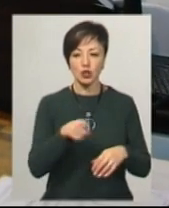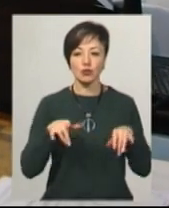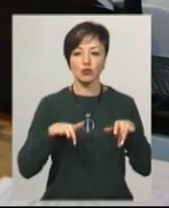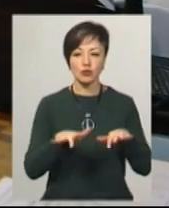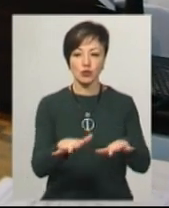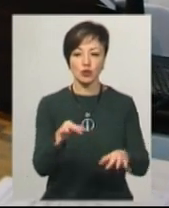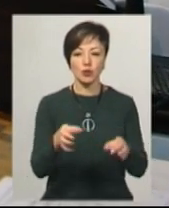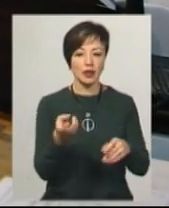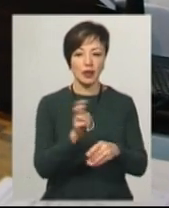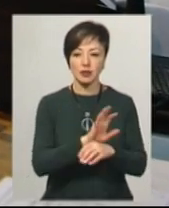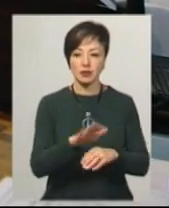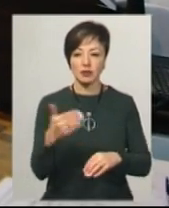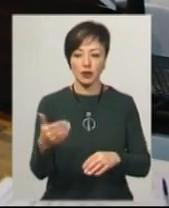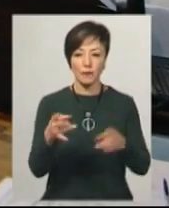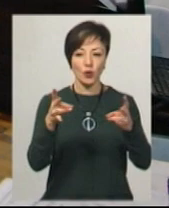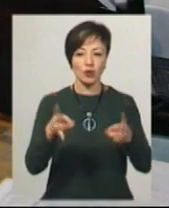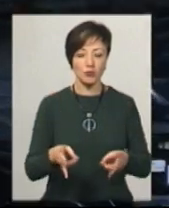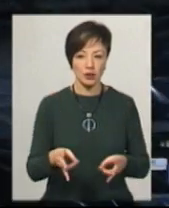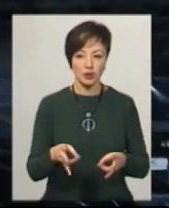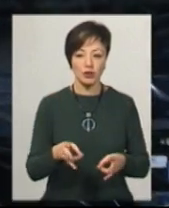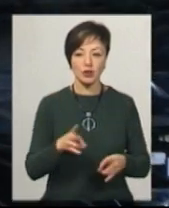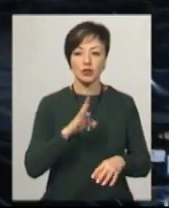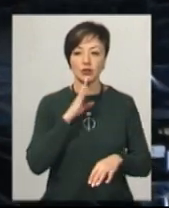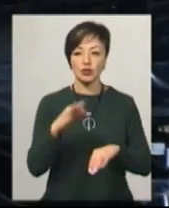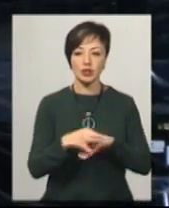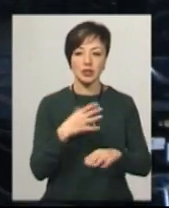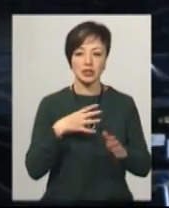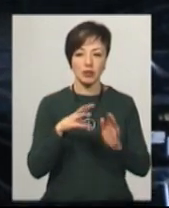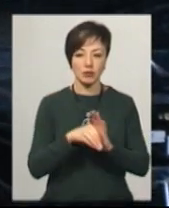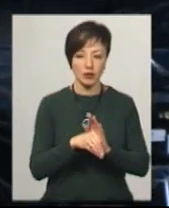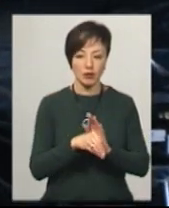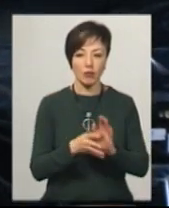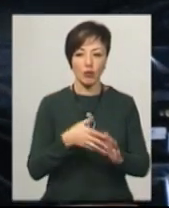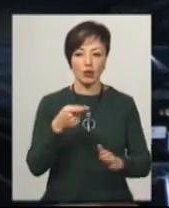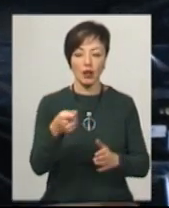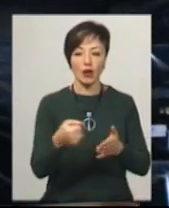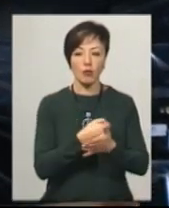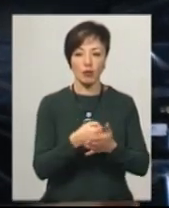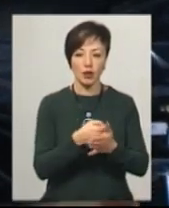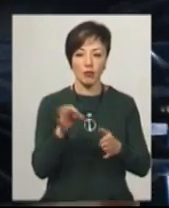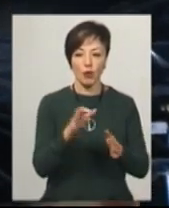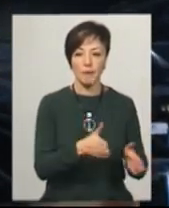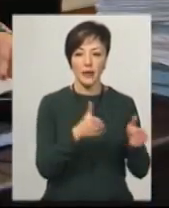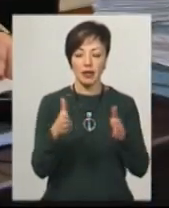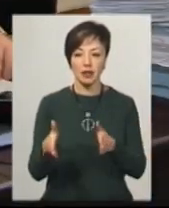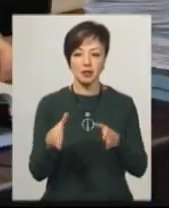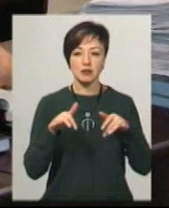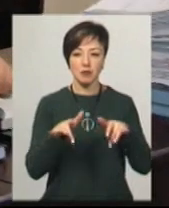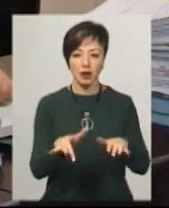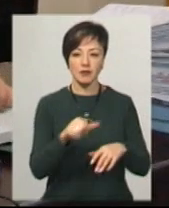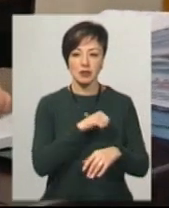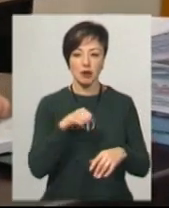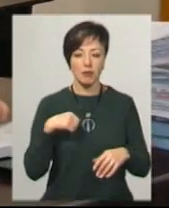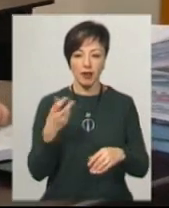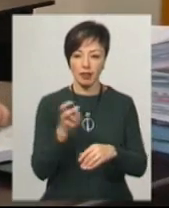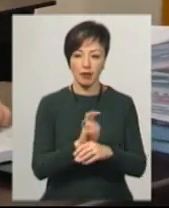засідання не з'явилася сторона потерпілої. Жінка загиблого Яна Магелад подала клопотання, про перенесення судової справи сама ж на